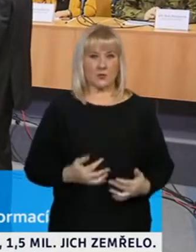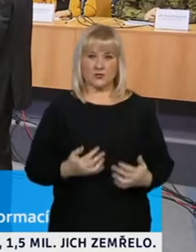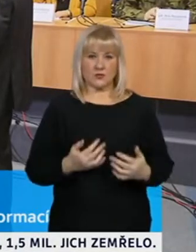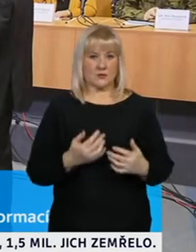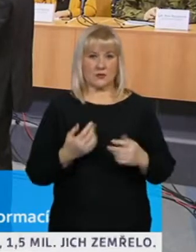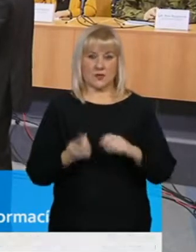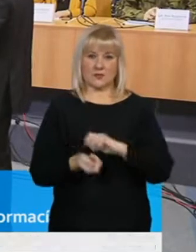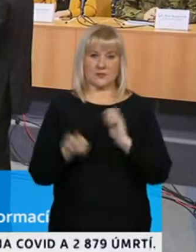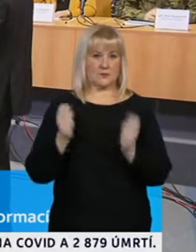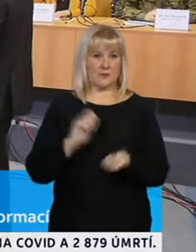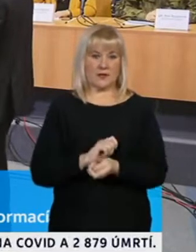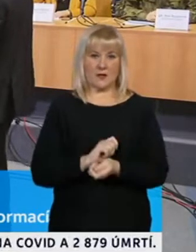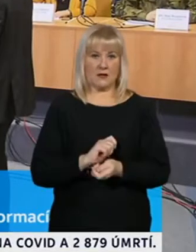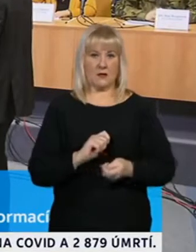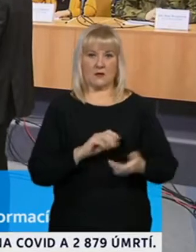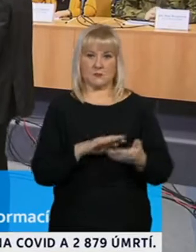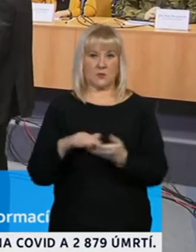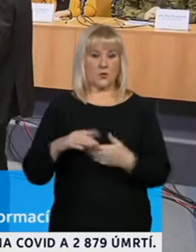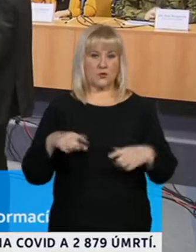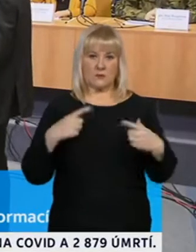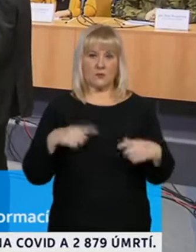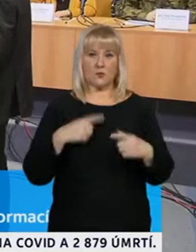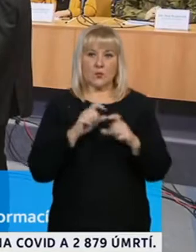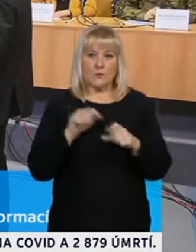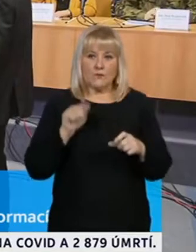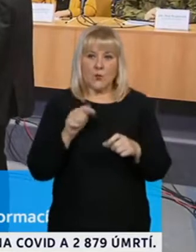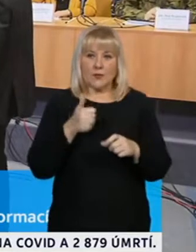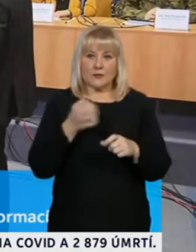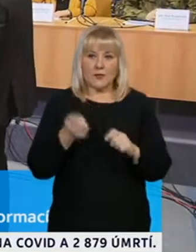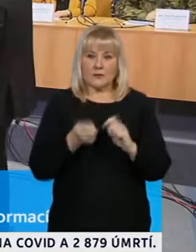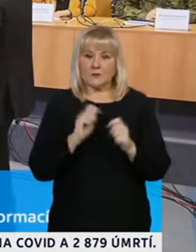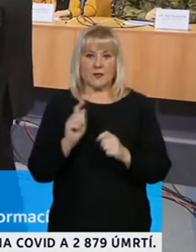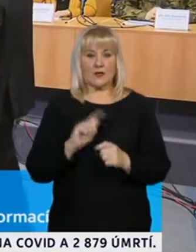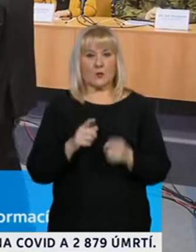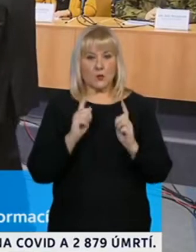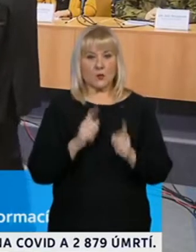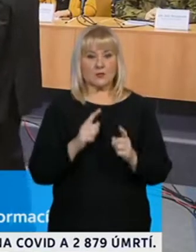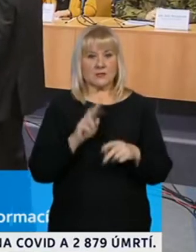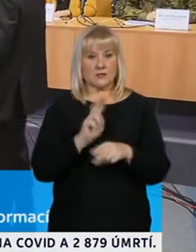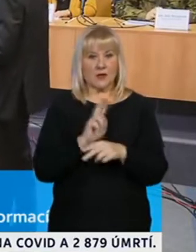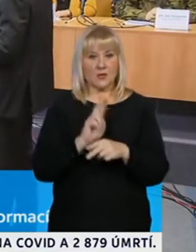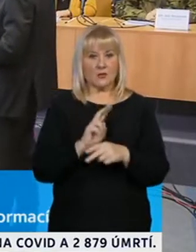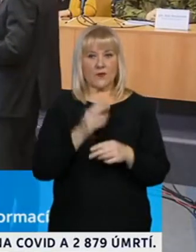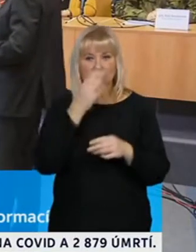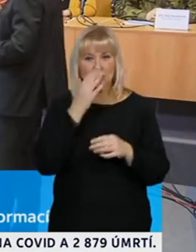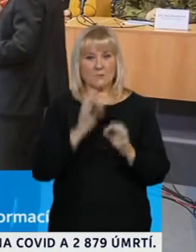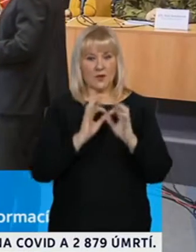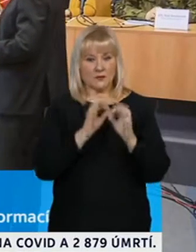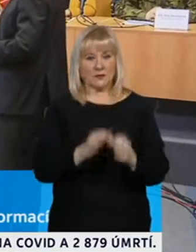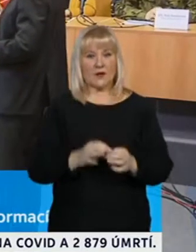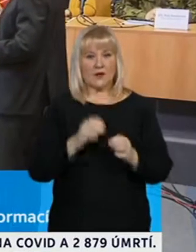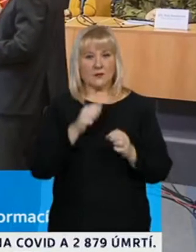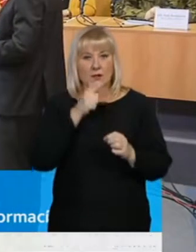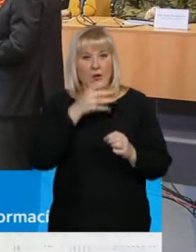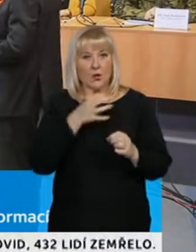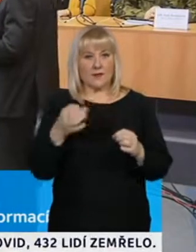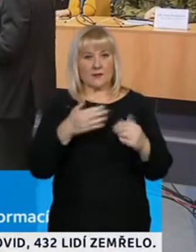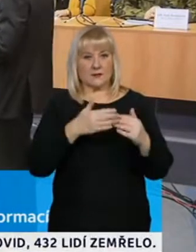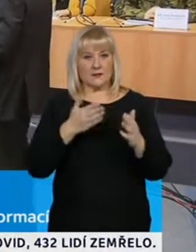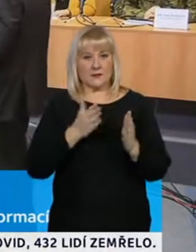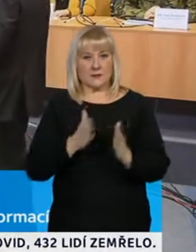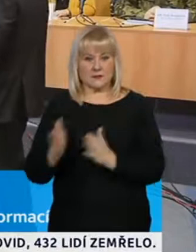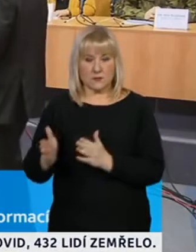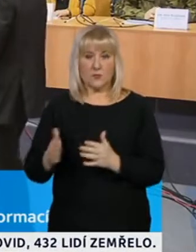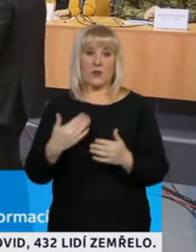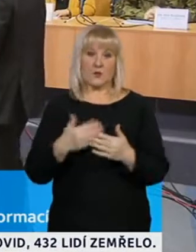životě na základě jednodenních změn. A vždy je potřeba sledovat ten řetízek. A tady jsme takto rozdělili ty regiony. Vidíte, že se ta situace